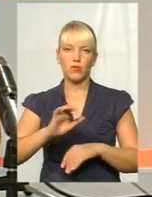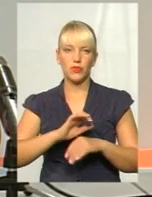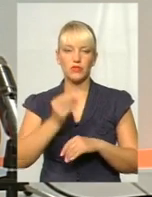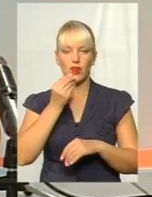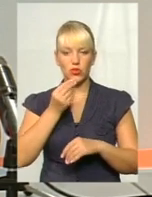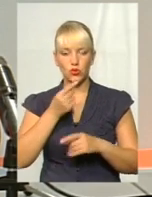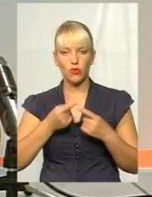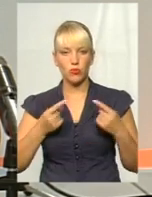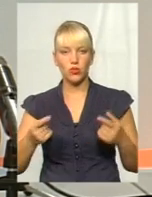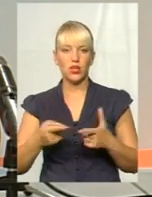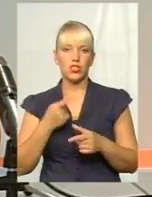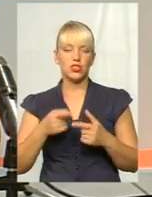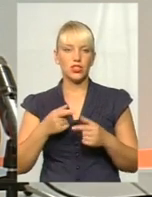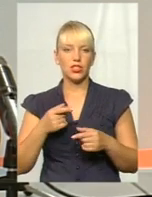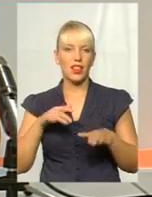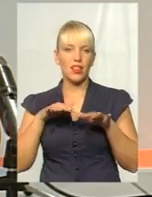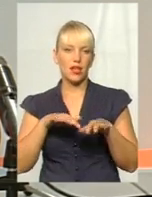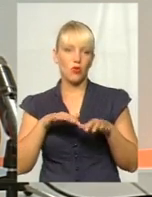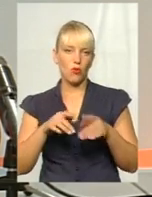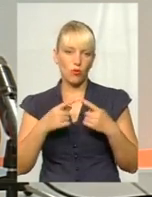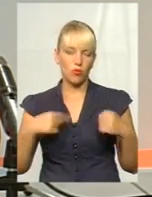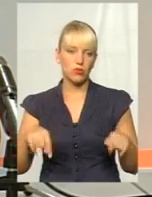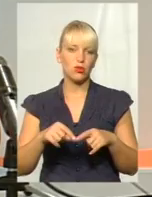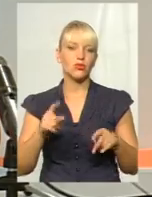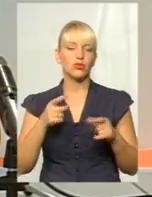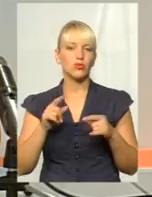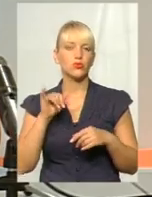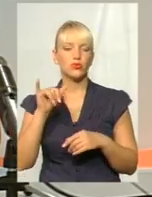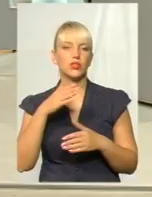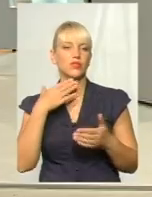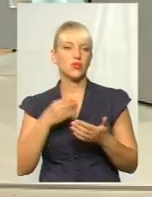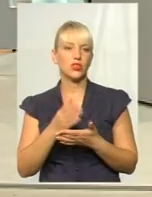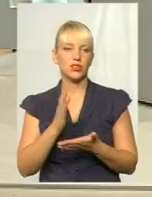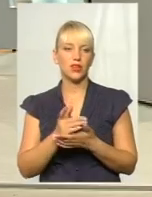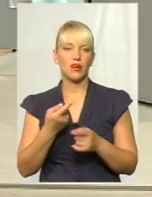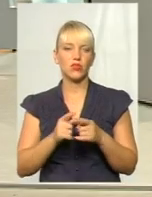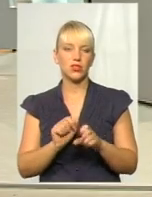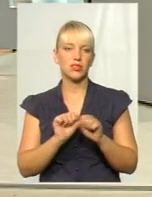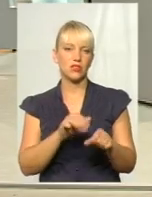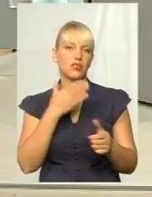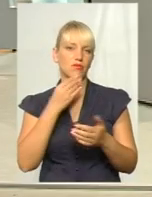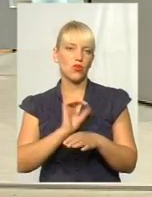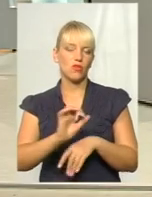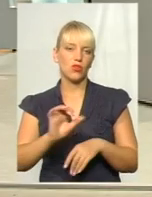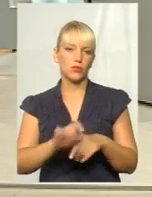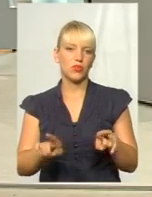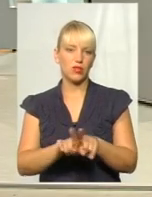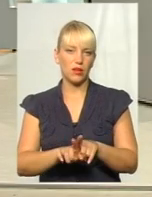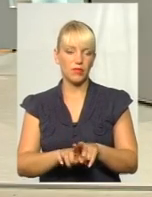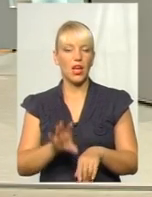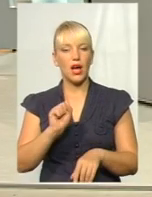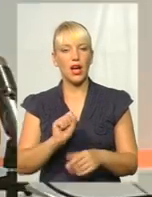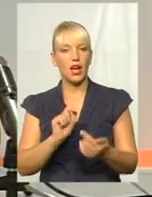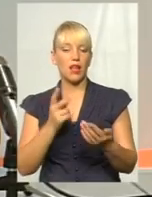чи, наприклад, легкої промисловості підприємства завести. Тому що в них це є свої і вони захищають свого виробника таким чином. На